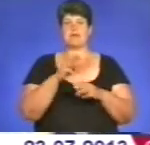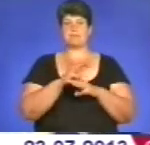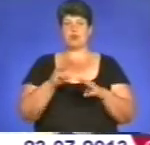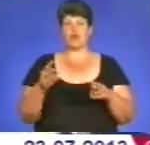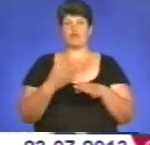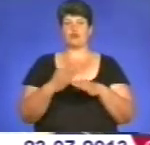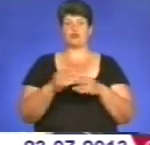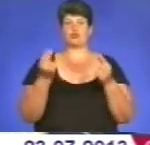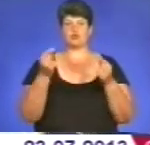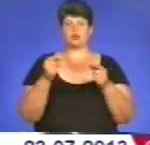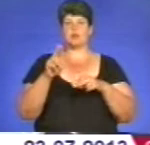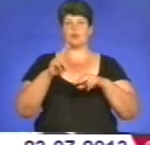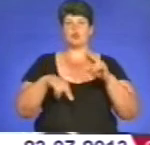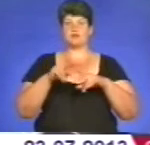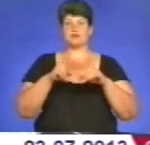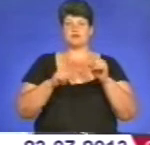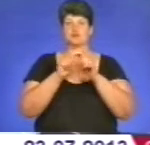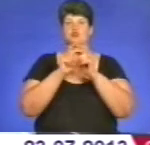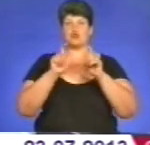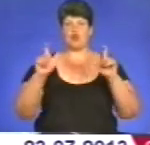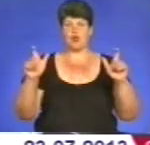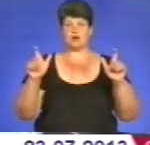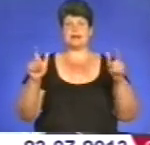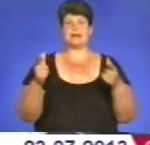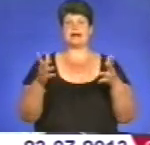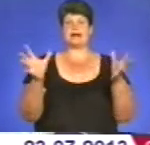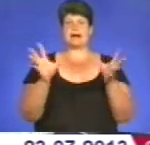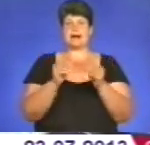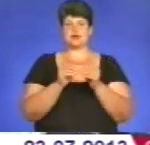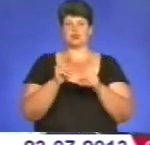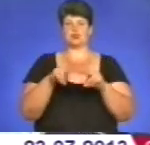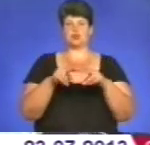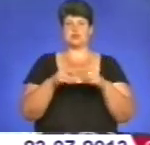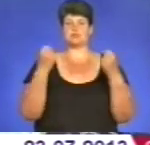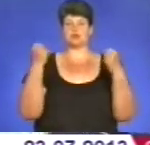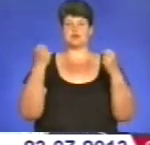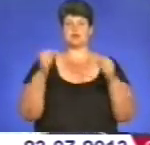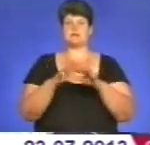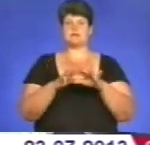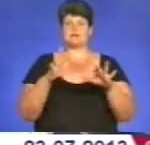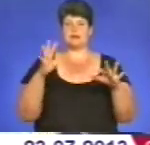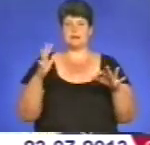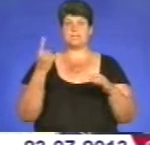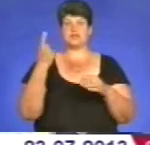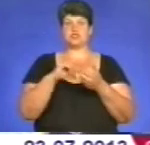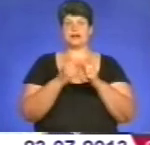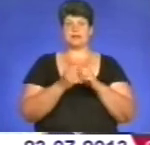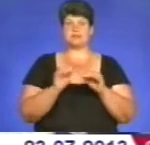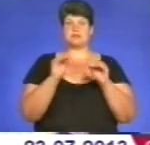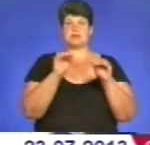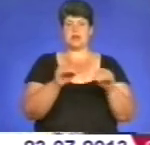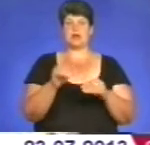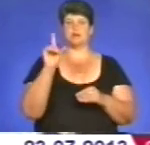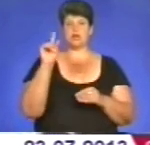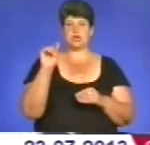будівництво добудову школи, яка, ви знаєте, будується і спортивним залом. Проектні роботи завершені, перший камінь закладений, понеділок,